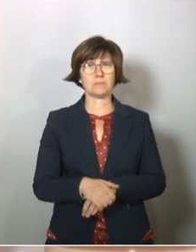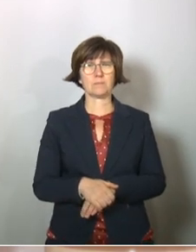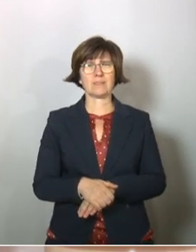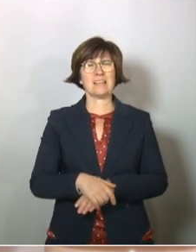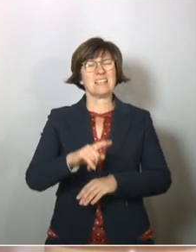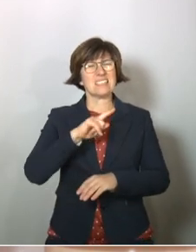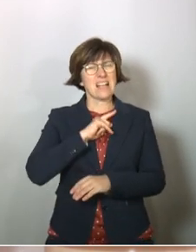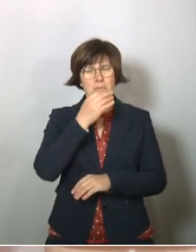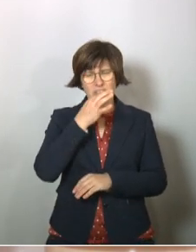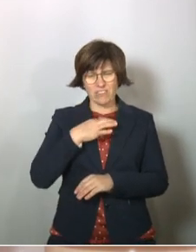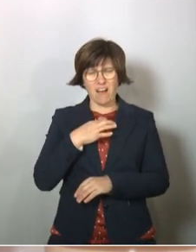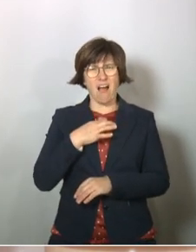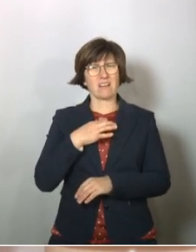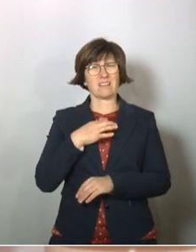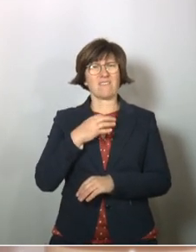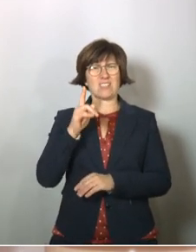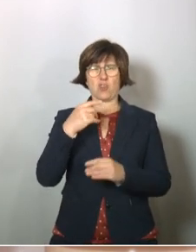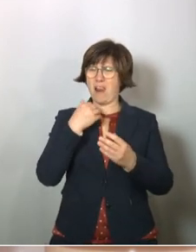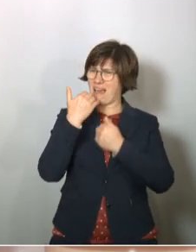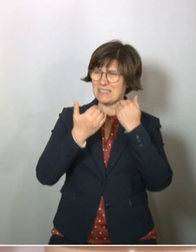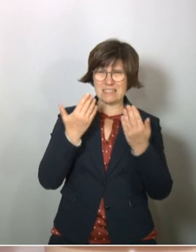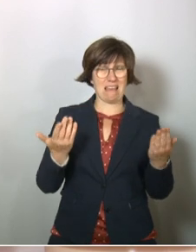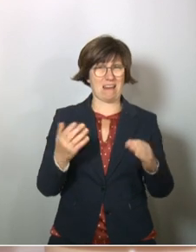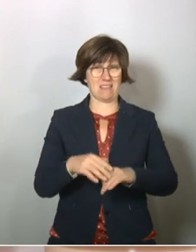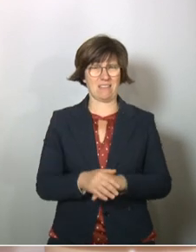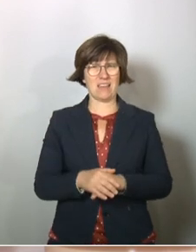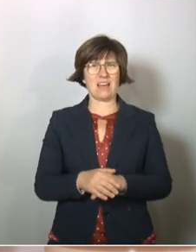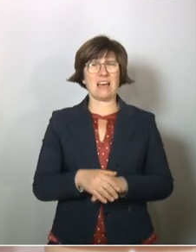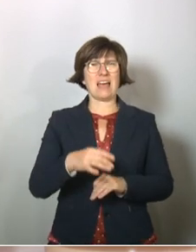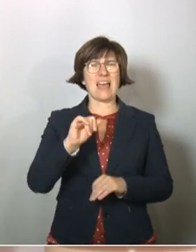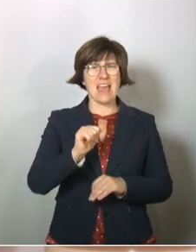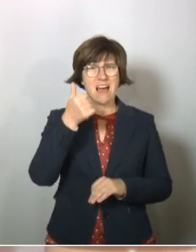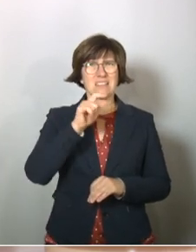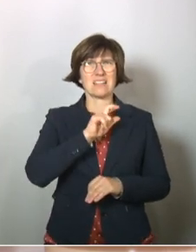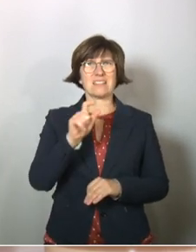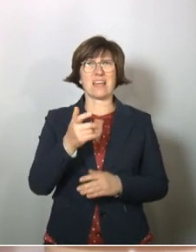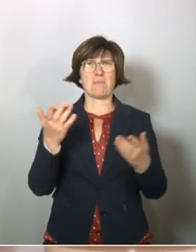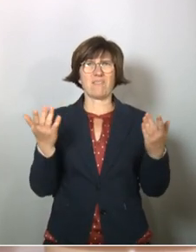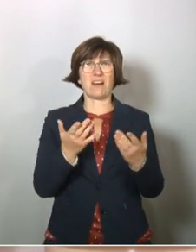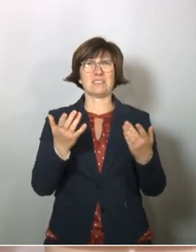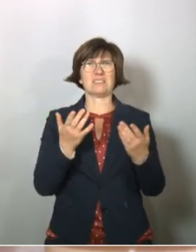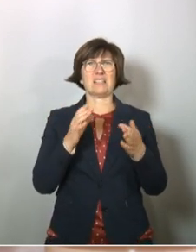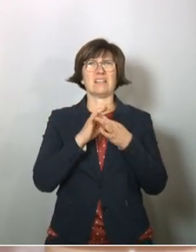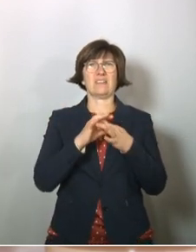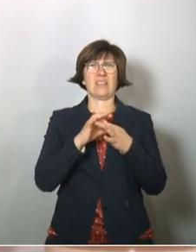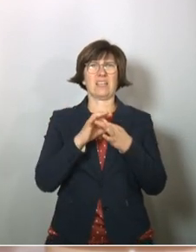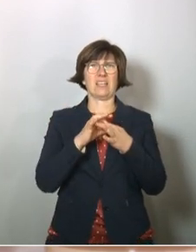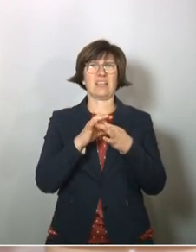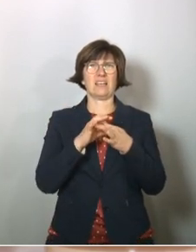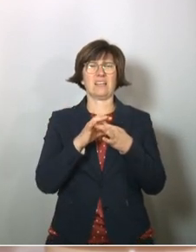Ich habe mich gefragt, was ich Ihnen sagen soll. Und das Erste, was mir einfällt, ist,